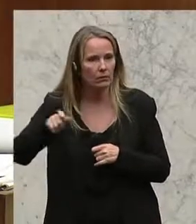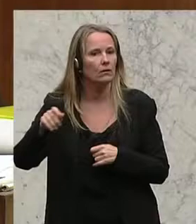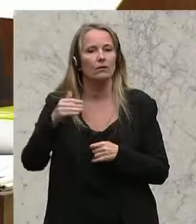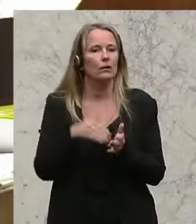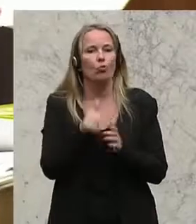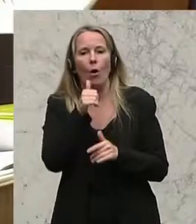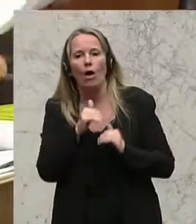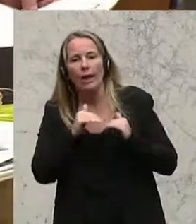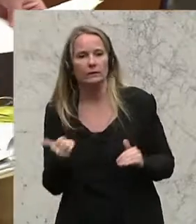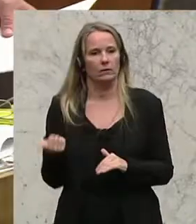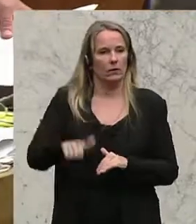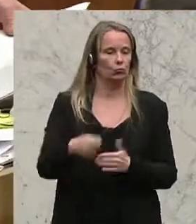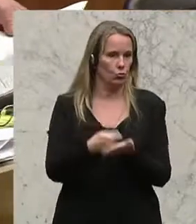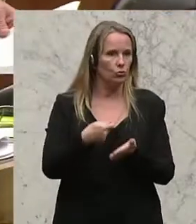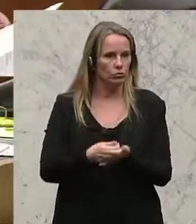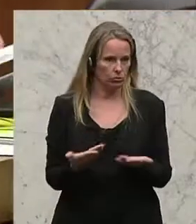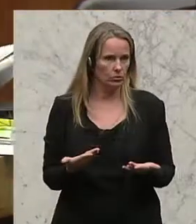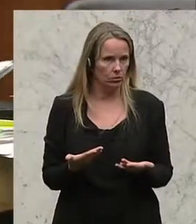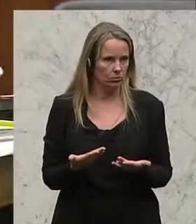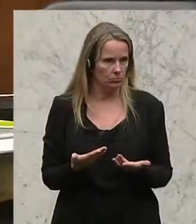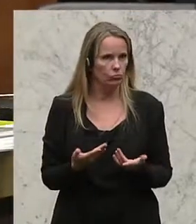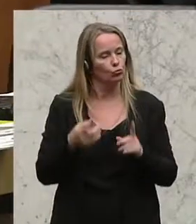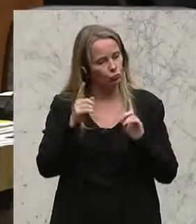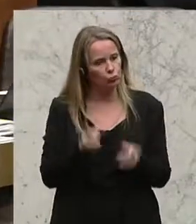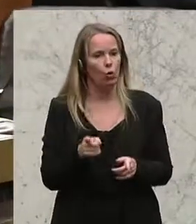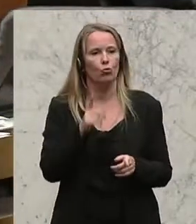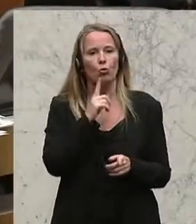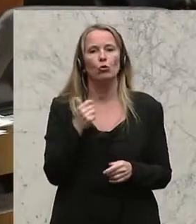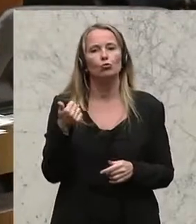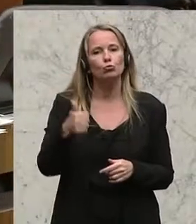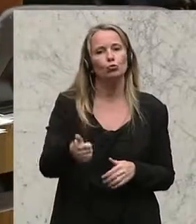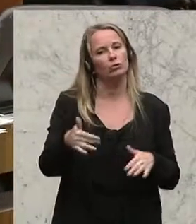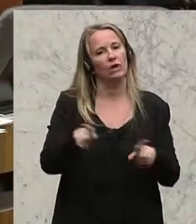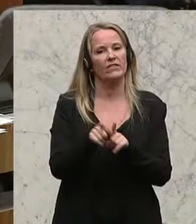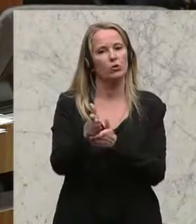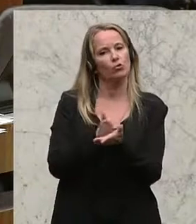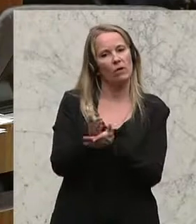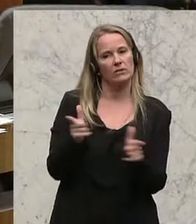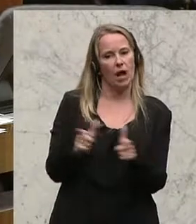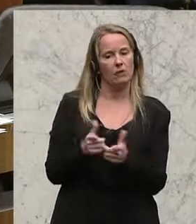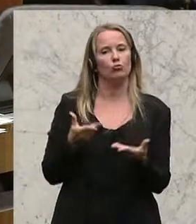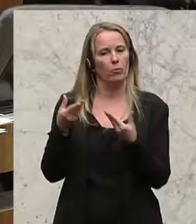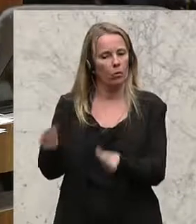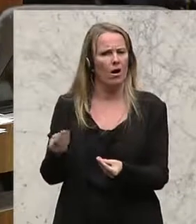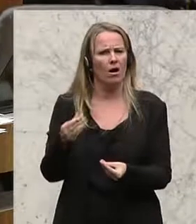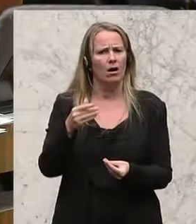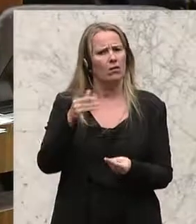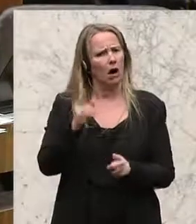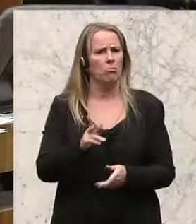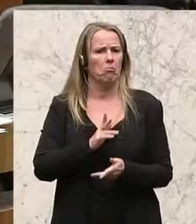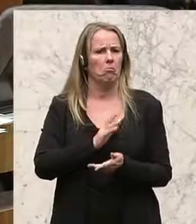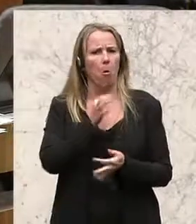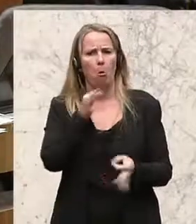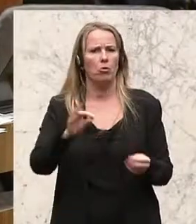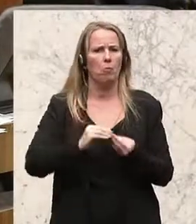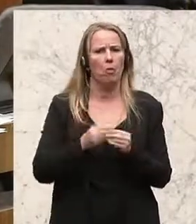zusätzlichen Kosten entstehen. Da soll es natürlich sein. wenn, dann soll es ein zusätzliches Service sein, das unkompliziert in Anspruch genommen werden kann.